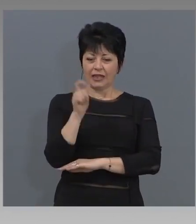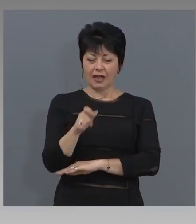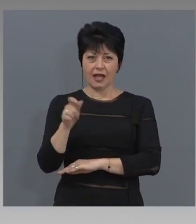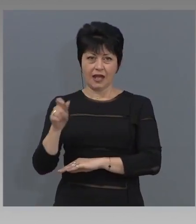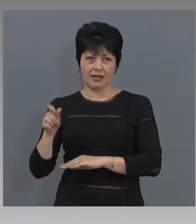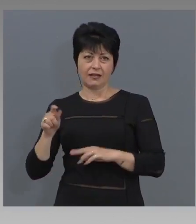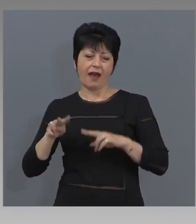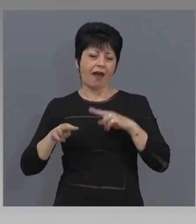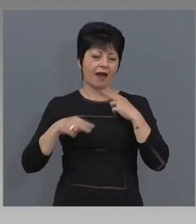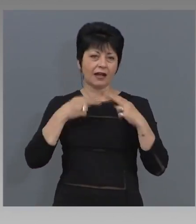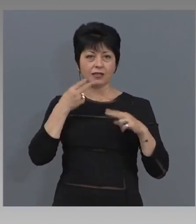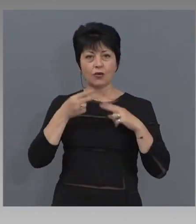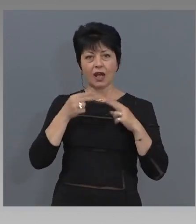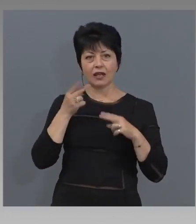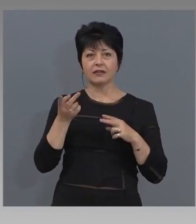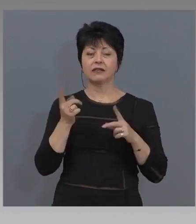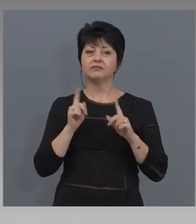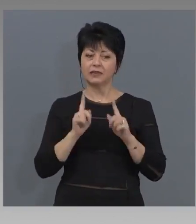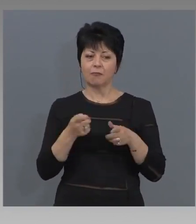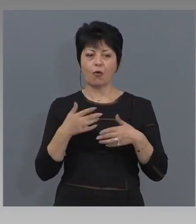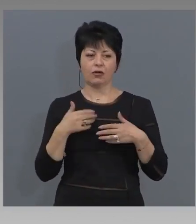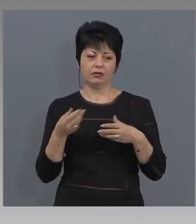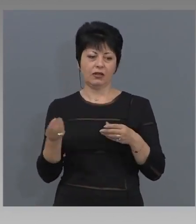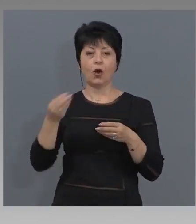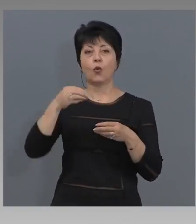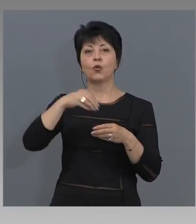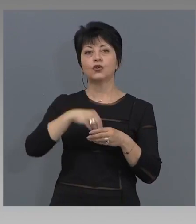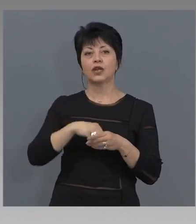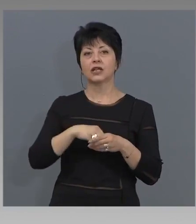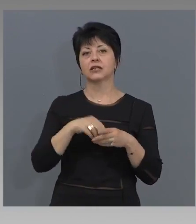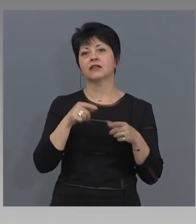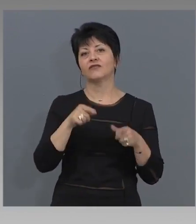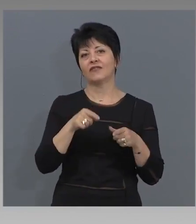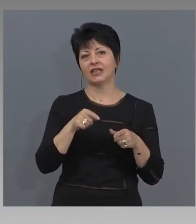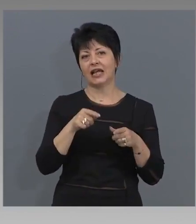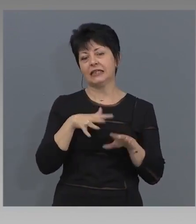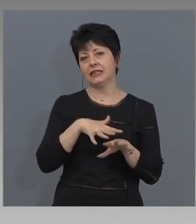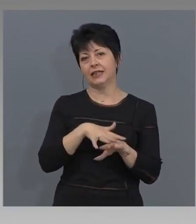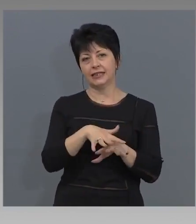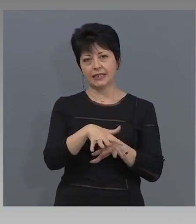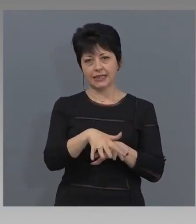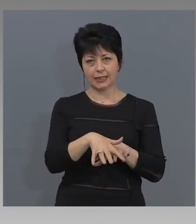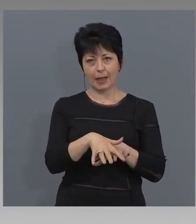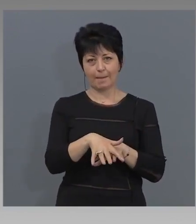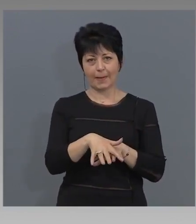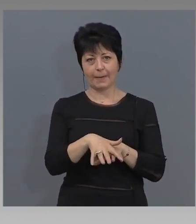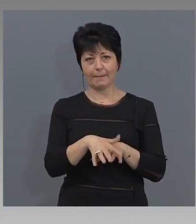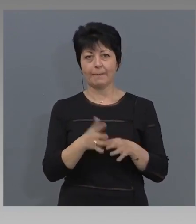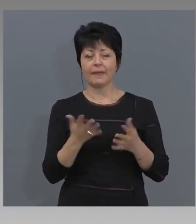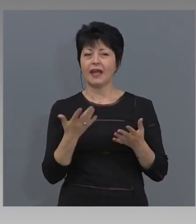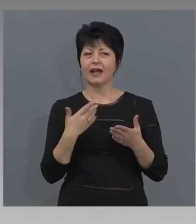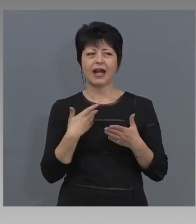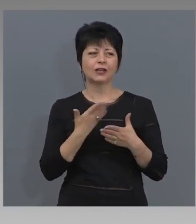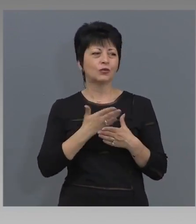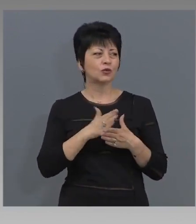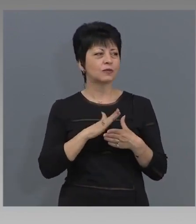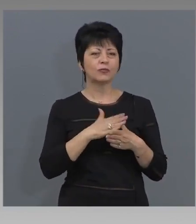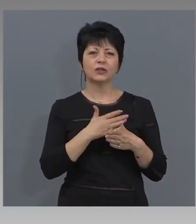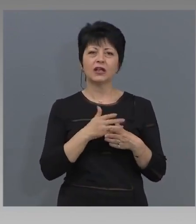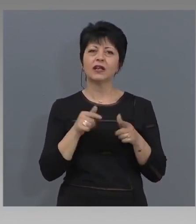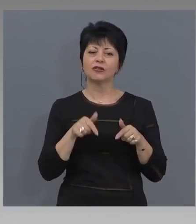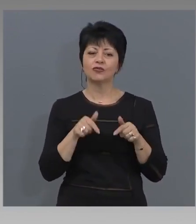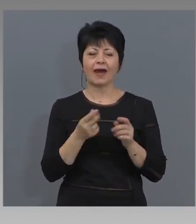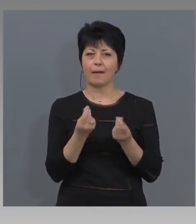и ресторантьорите да могат да участват в тази резервационна система, която, както споделиха, е напълно